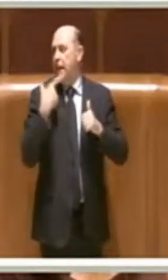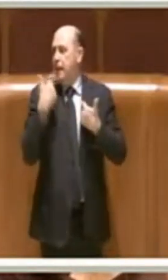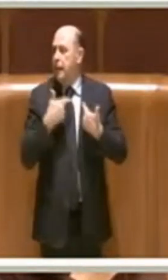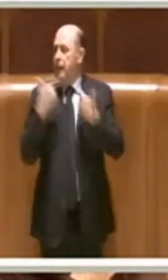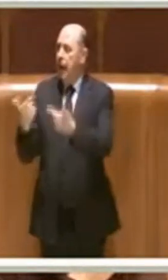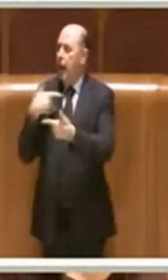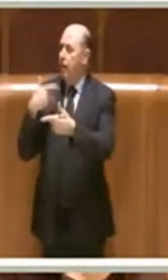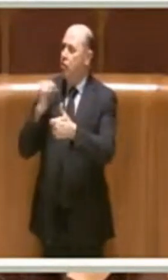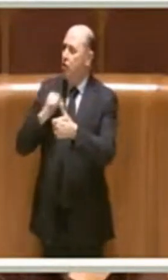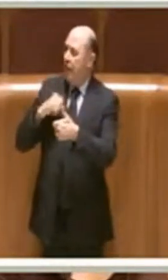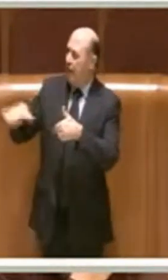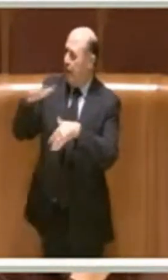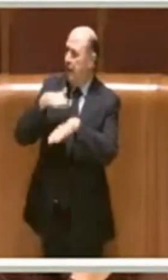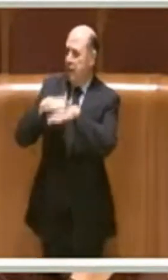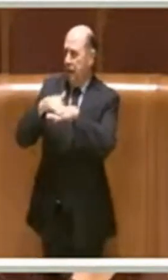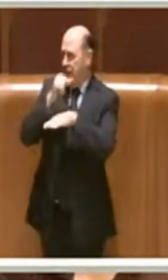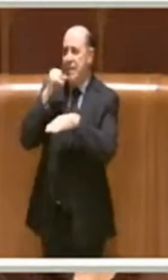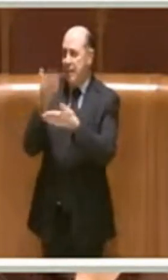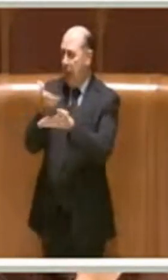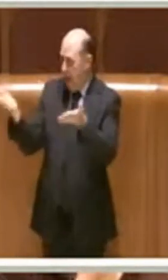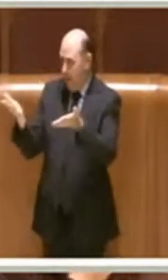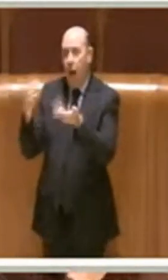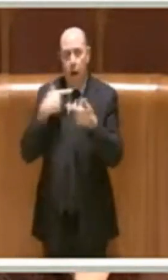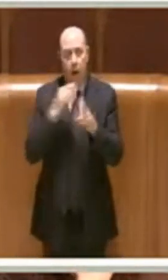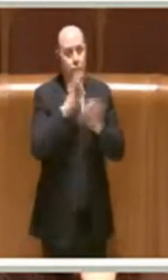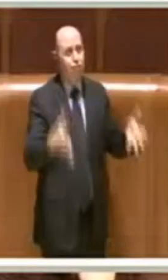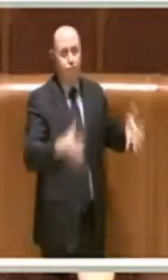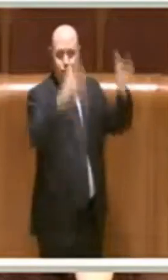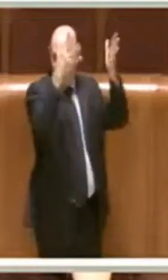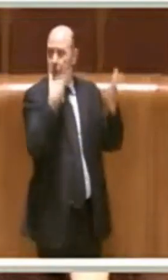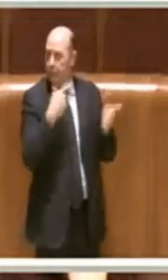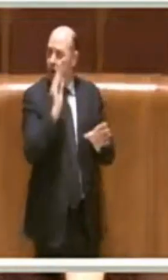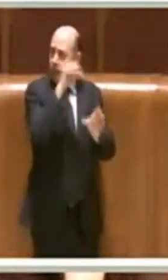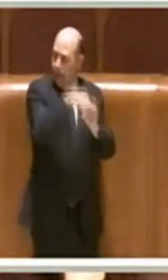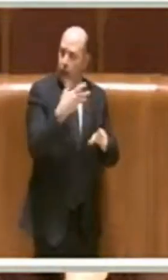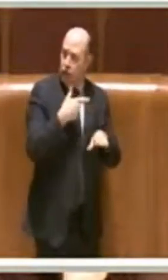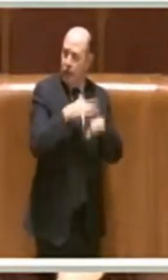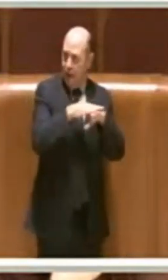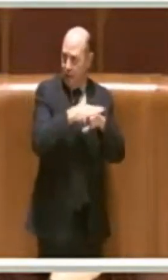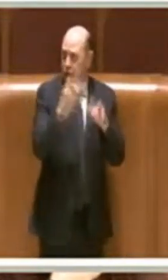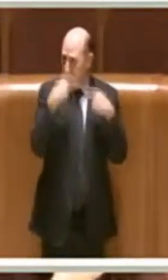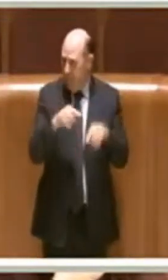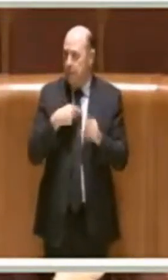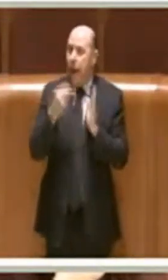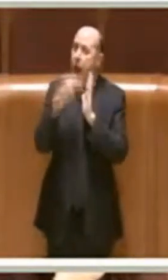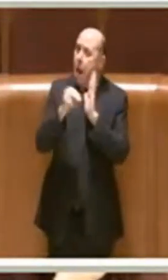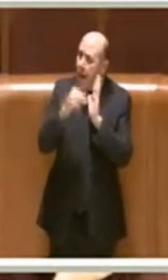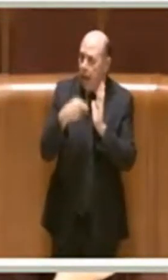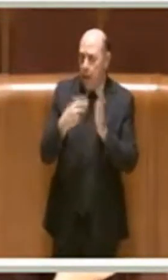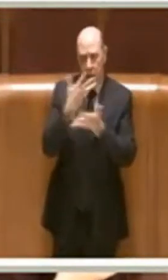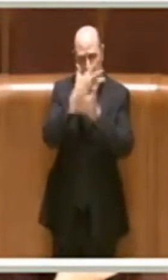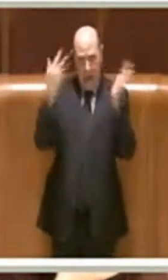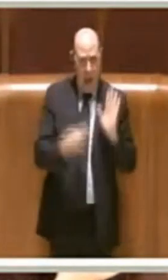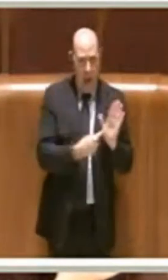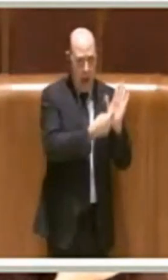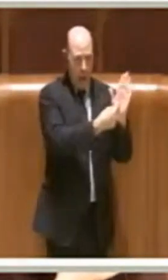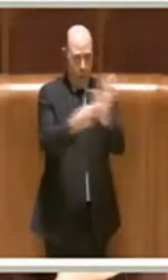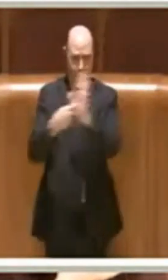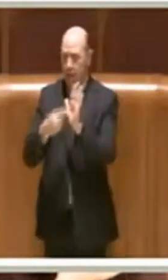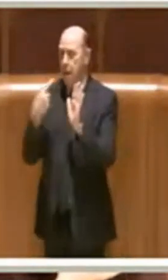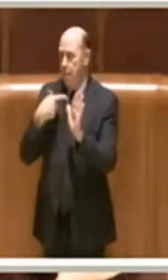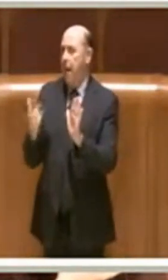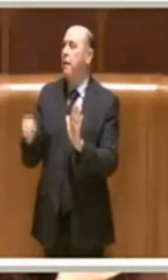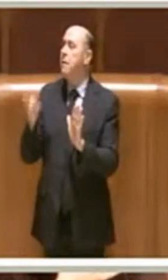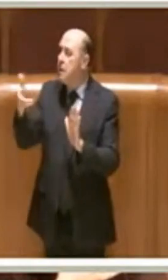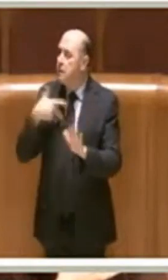di cui hanno bisogno. Quindi, con questo emendamento andiamo a fugare, se ce ne fosse la necessità, ogni